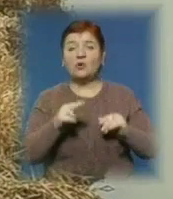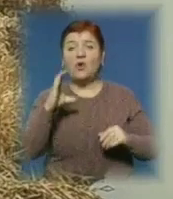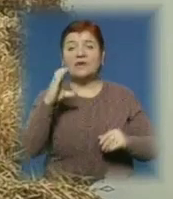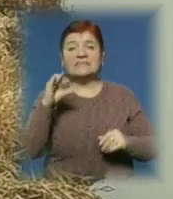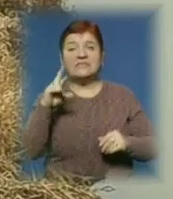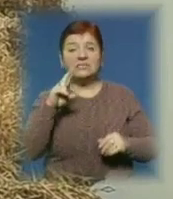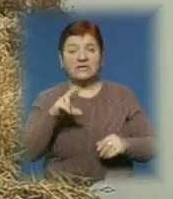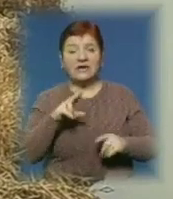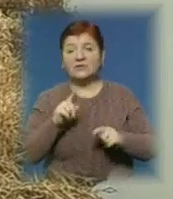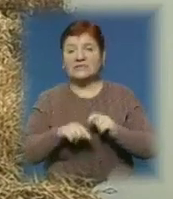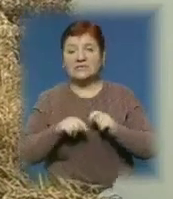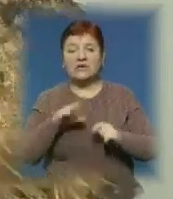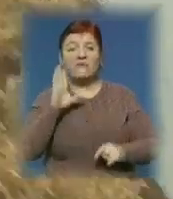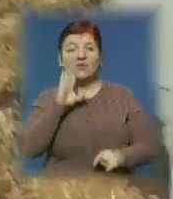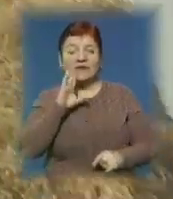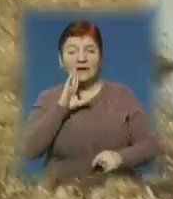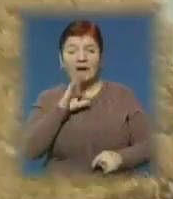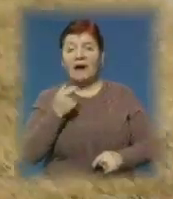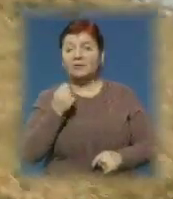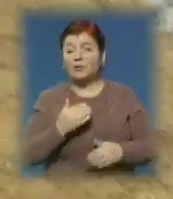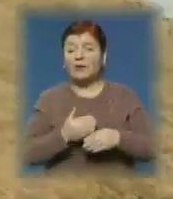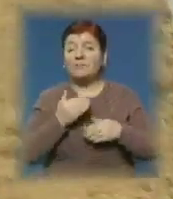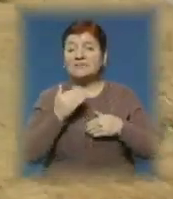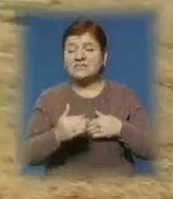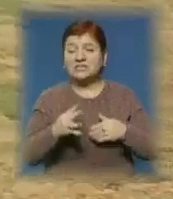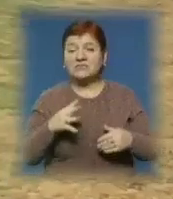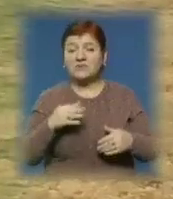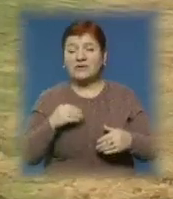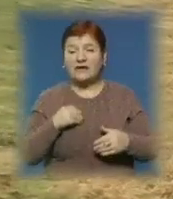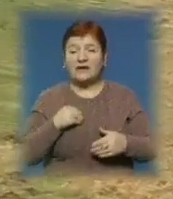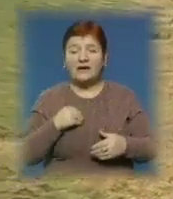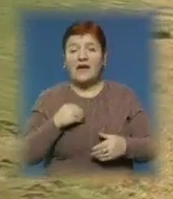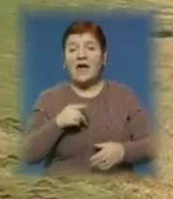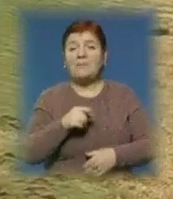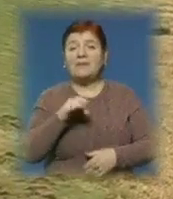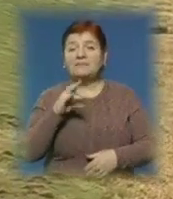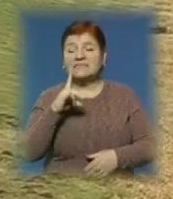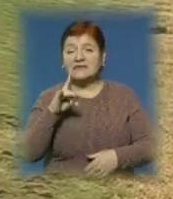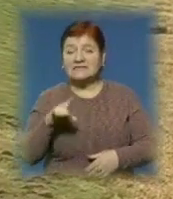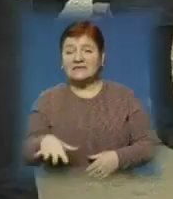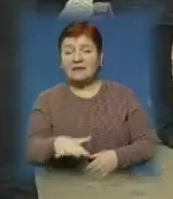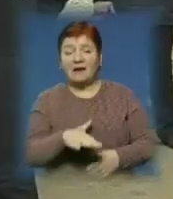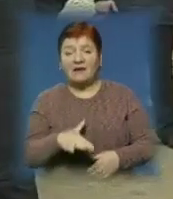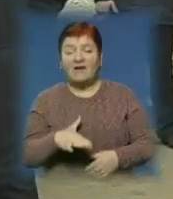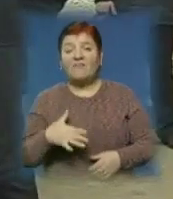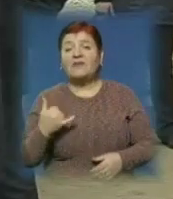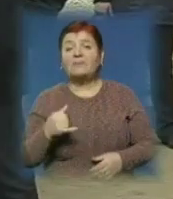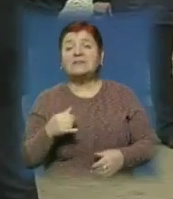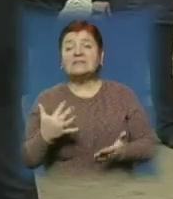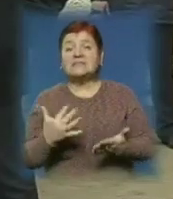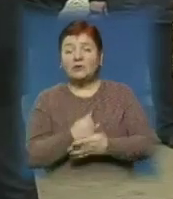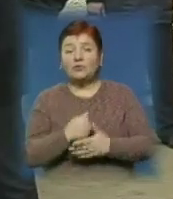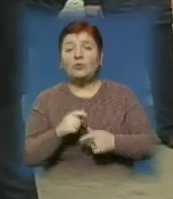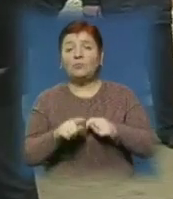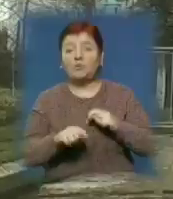результати досліджень місцевої води. А трохи згодом свою оцінку надасться непідемстанція. Якщо на території ферми знайдуть порушення, то